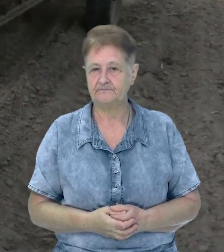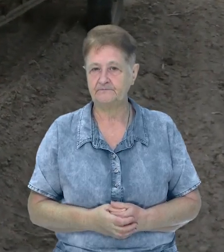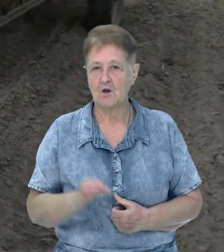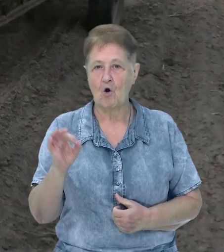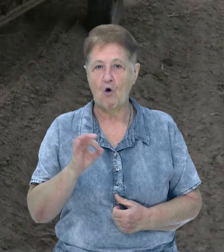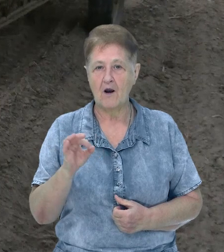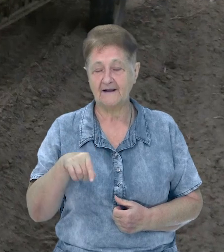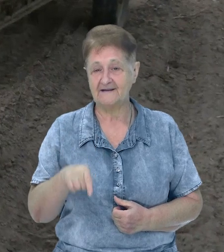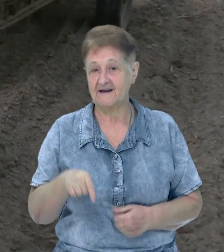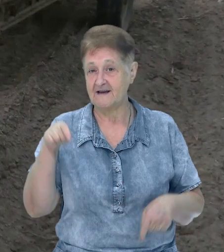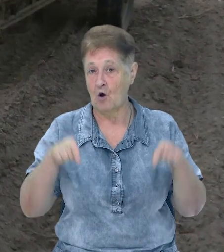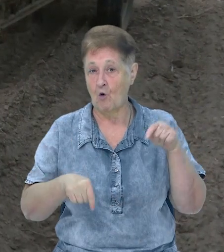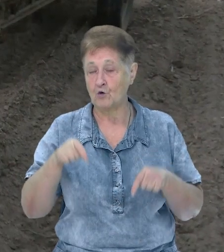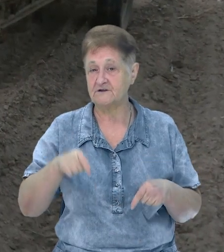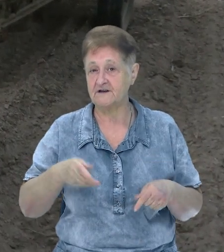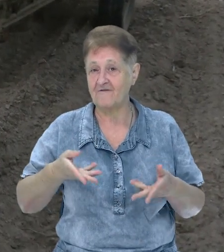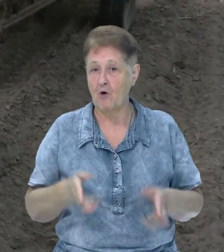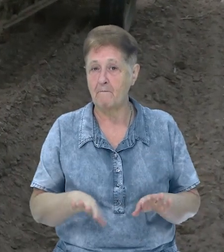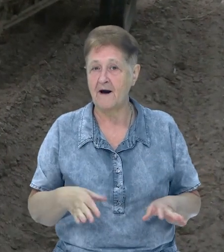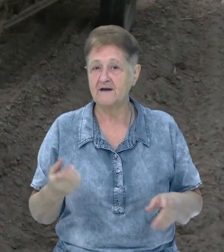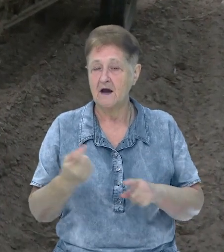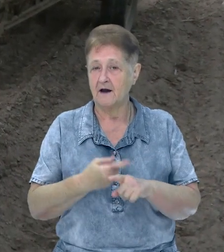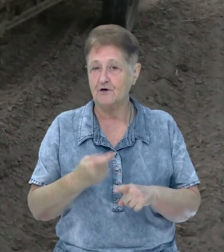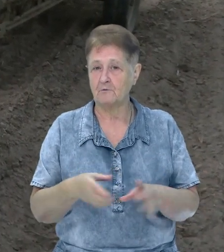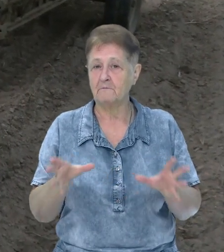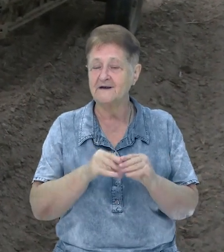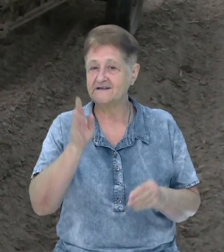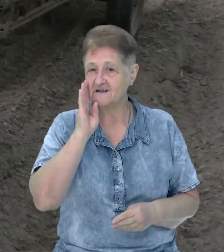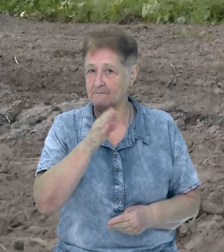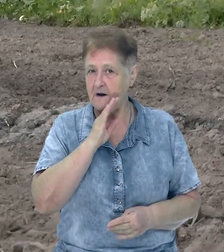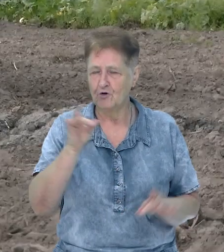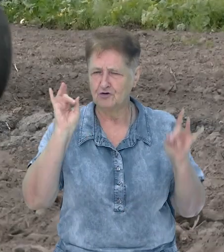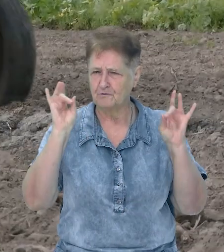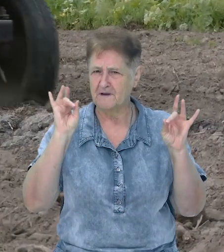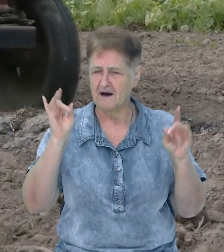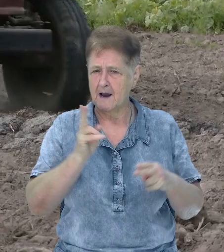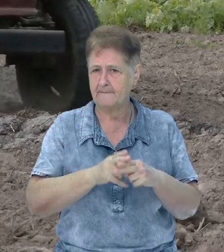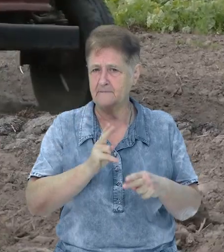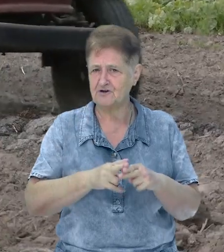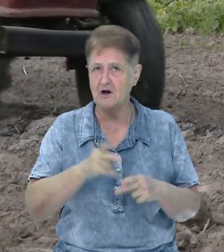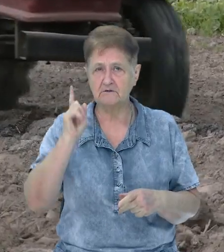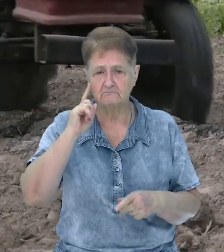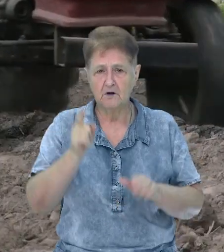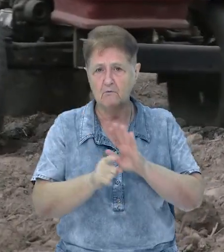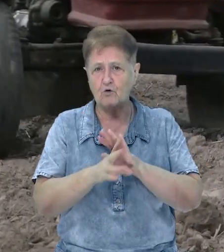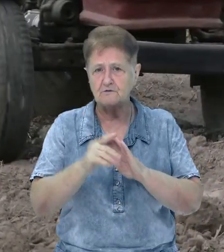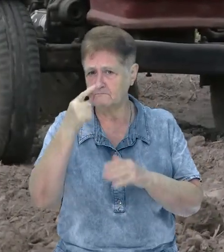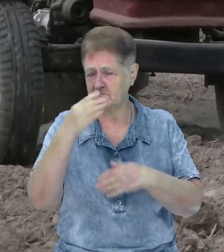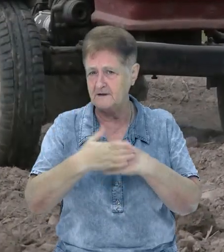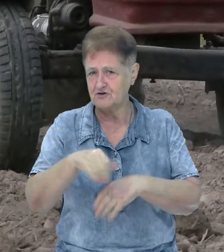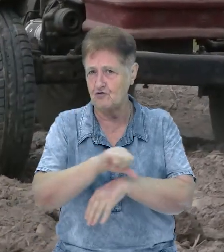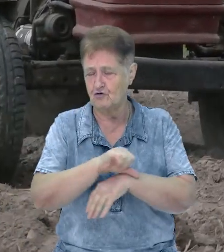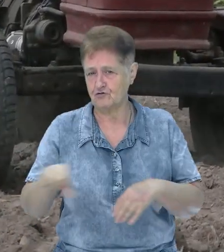Олена цієї осені копає картоплю у двох з мамою-пенсіонеркою. Шум трактора глушить періодичні звуки пострілів з боку кордону.